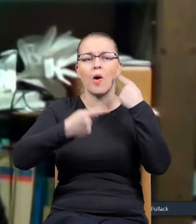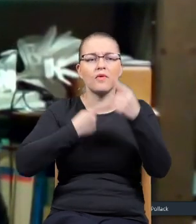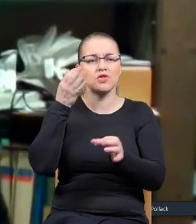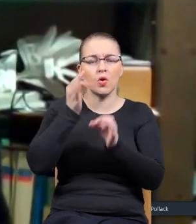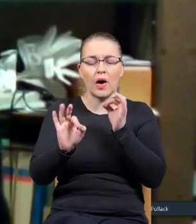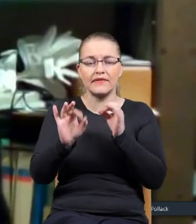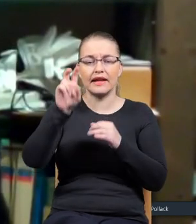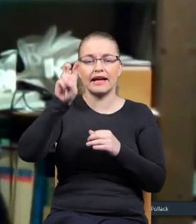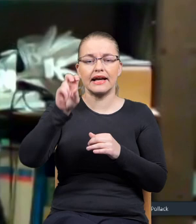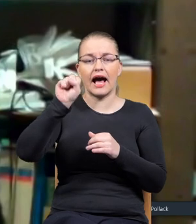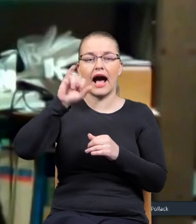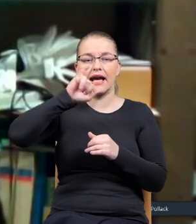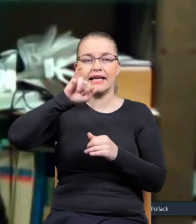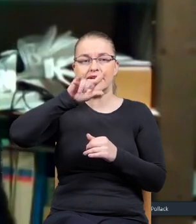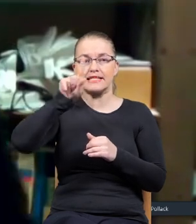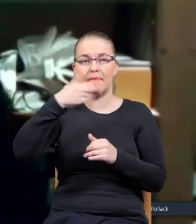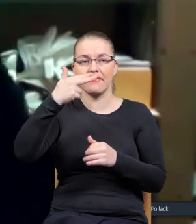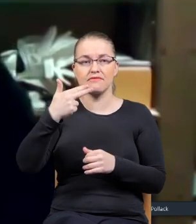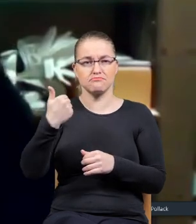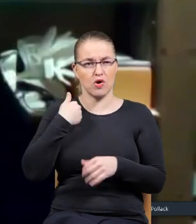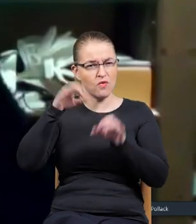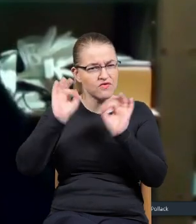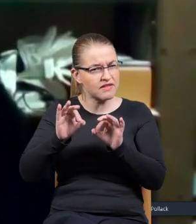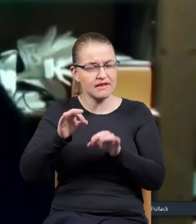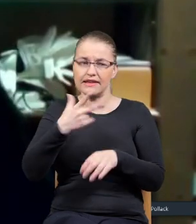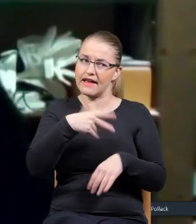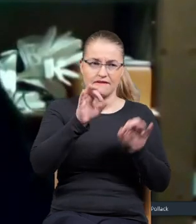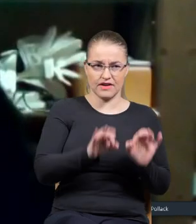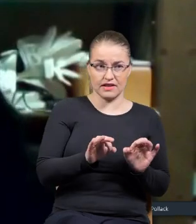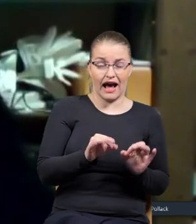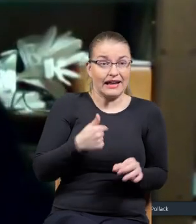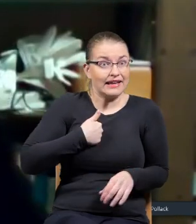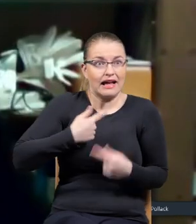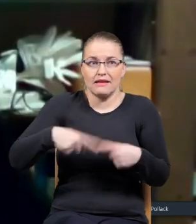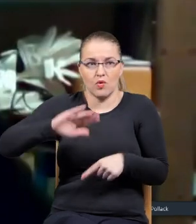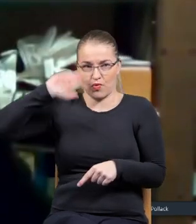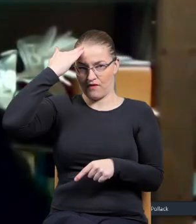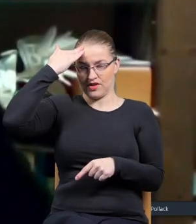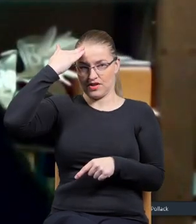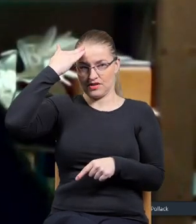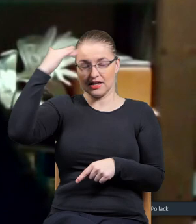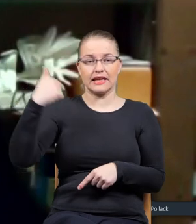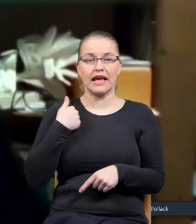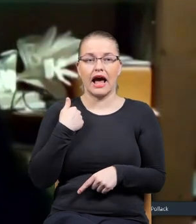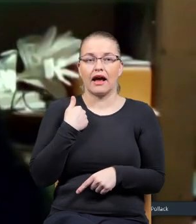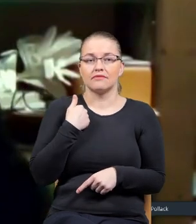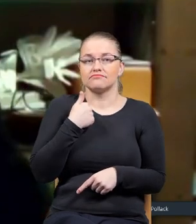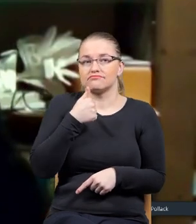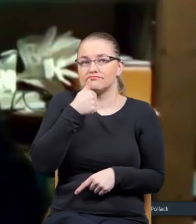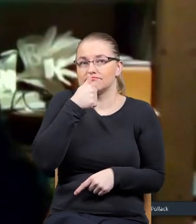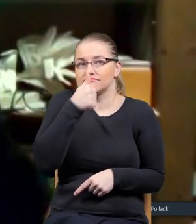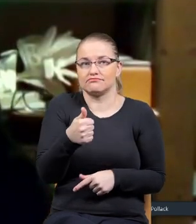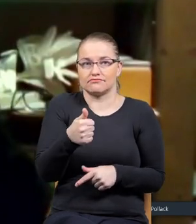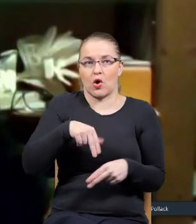Heisman był winien, czy niewinien. No ale ja tego się nie dowiedziałem. Ja po prostu jestem bezradny. Nie wiem.